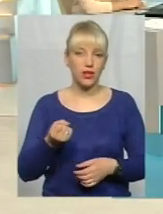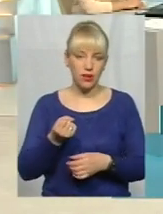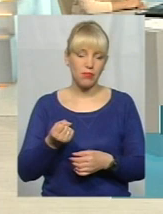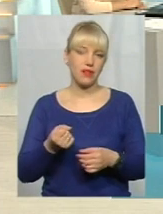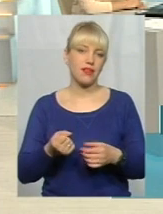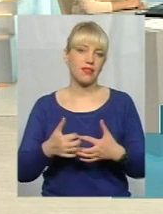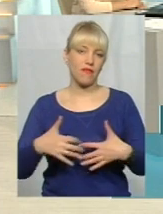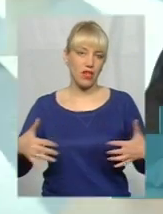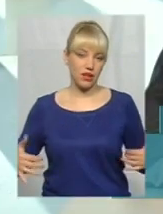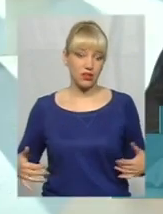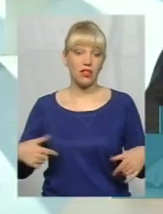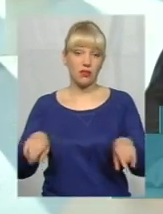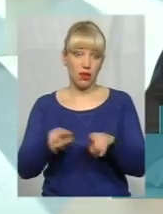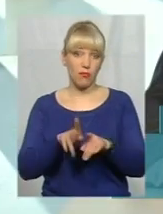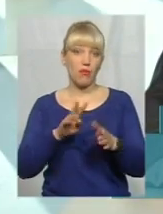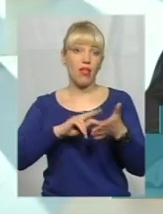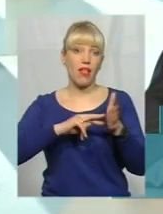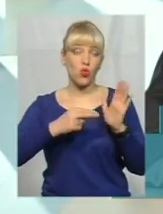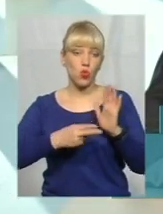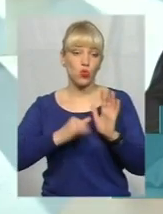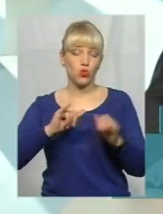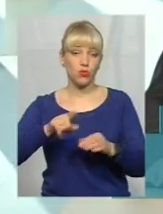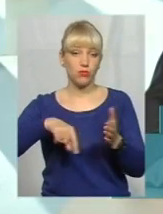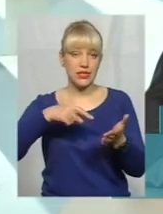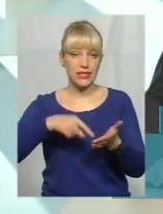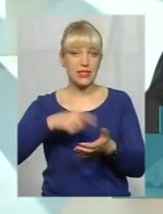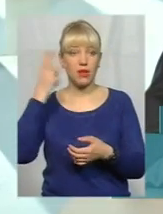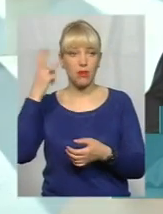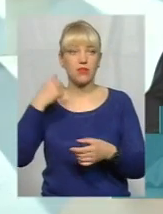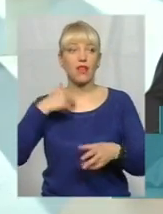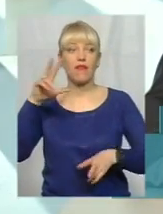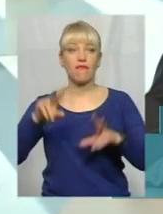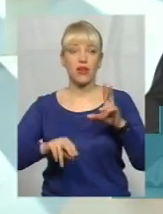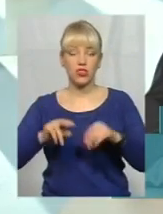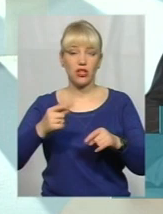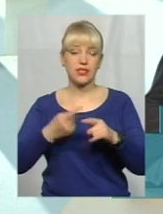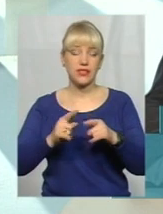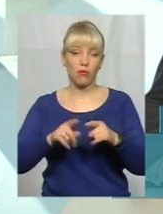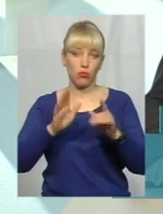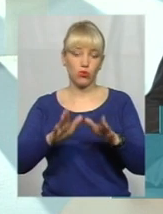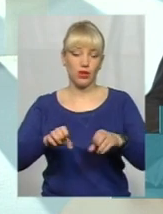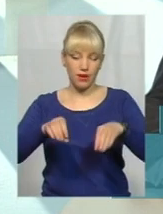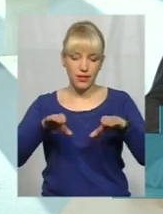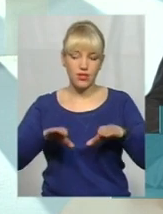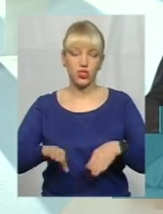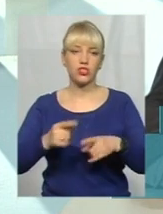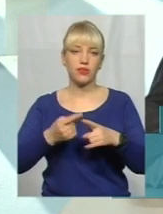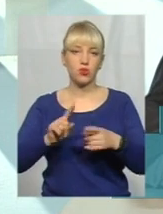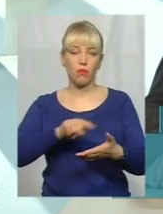Хмельницькому, і я вважаю, що це буде рішенням цього питання для того, щоб